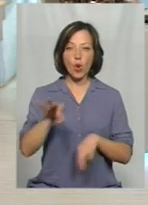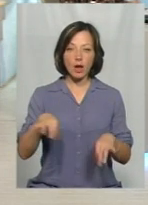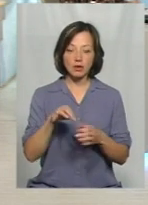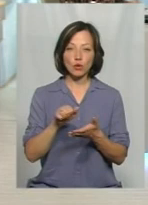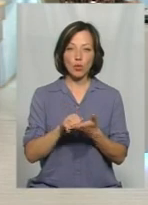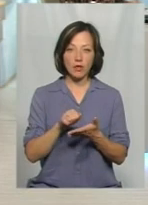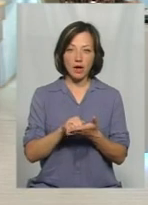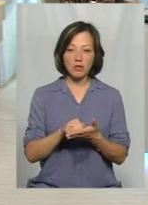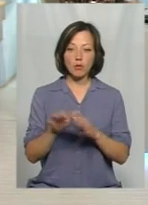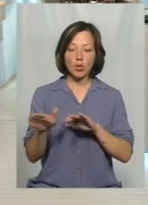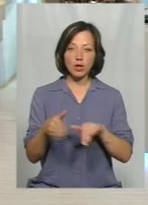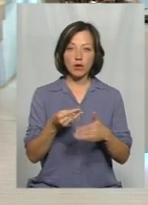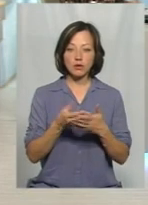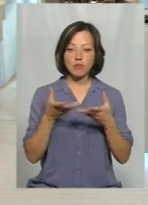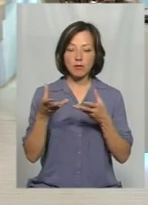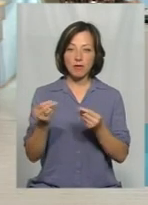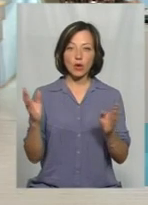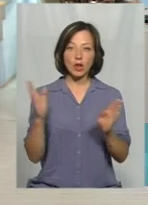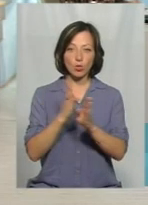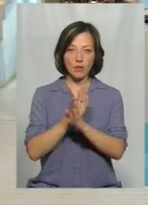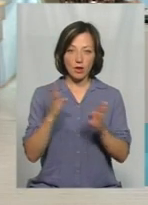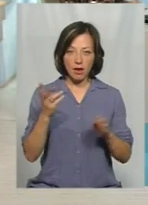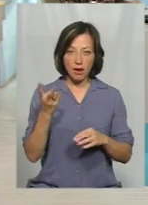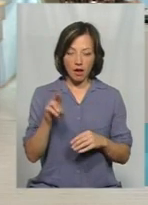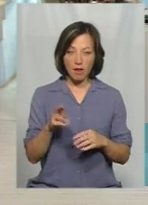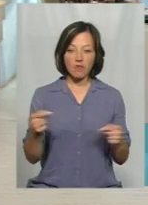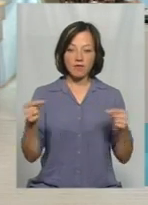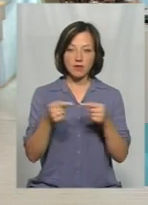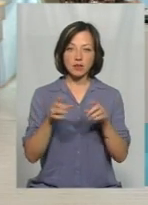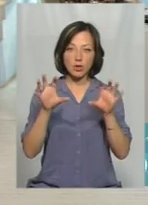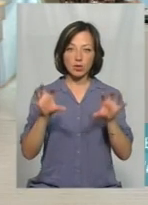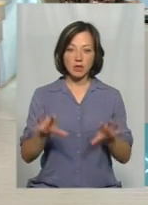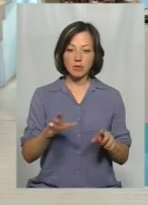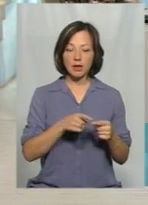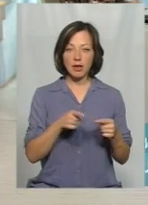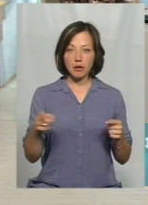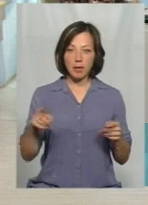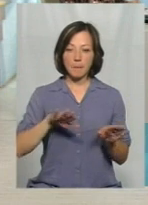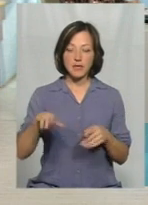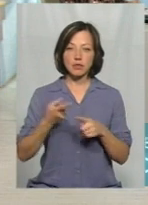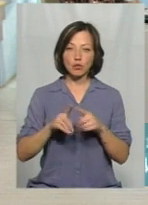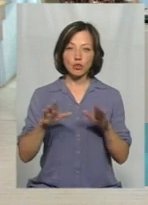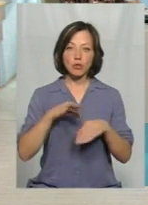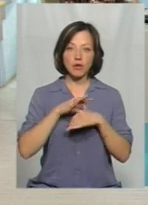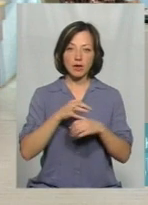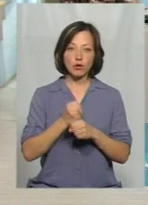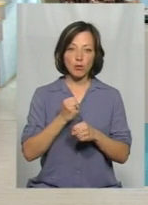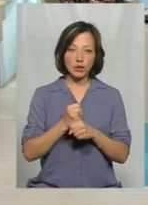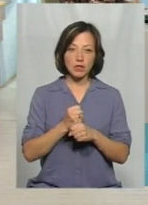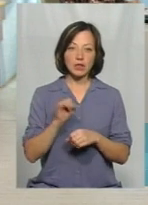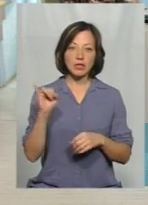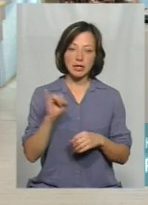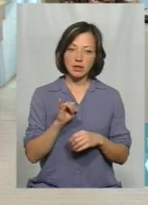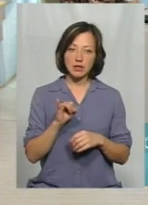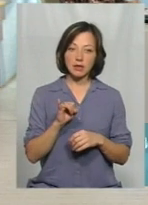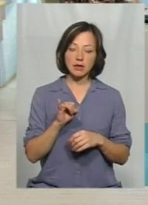документація пройде оцінку впливу на довкілля, визначені законодавством терміни, після того будуть проведені роботи і,